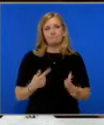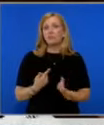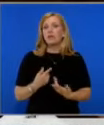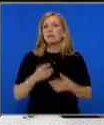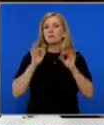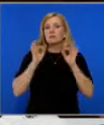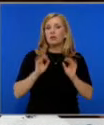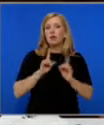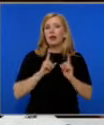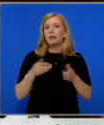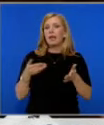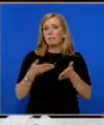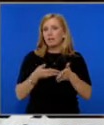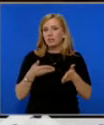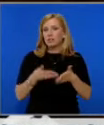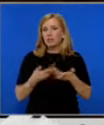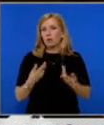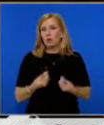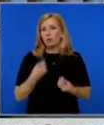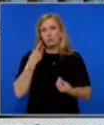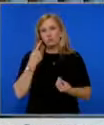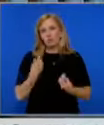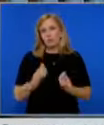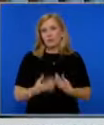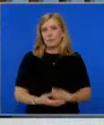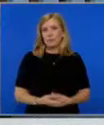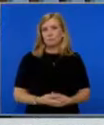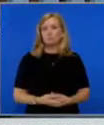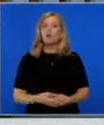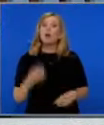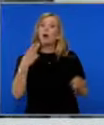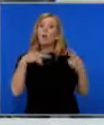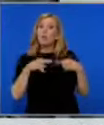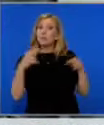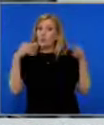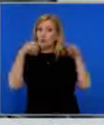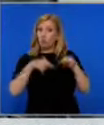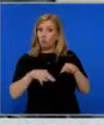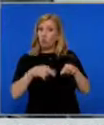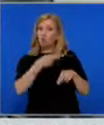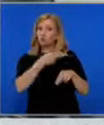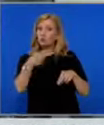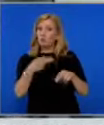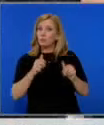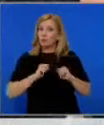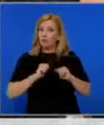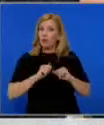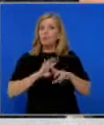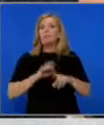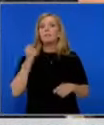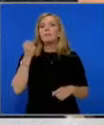със сигурност не е мотив, който звучи рационално. Комисията за контрол над службите за сигурност винаги е била